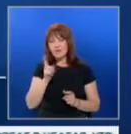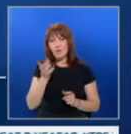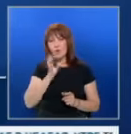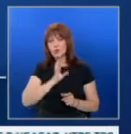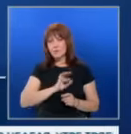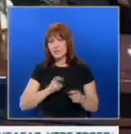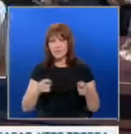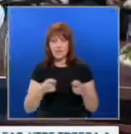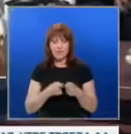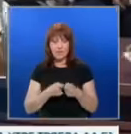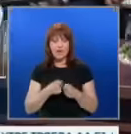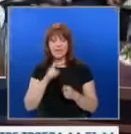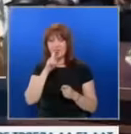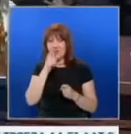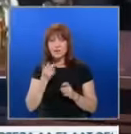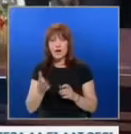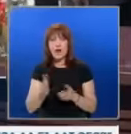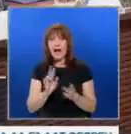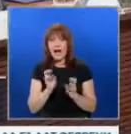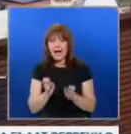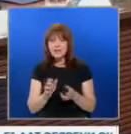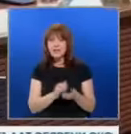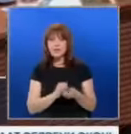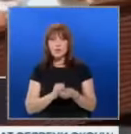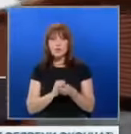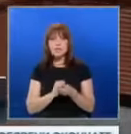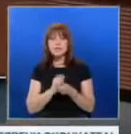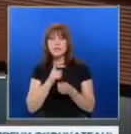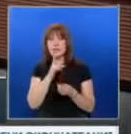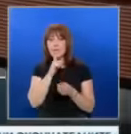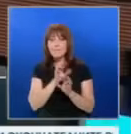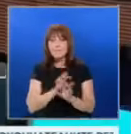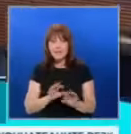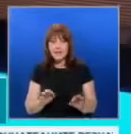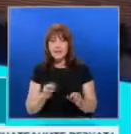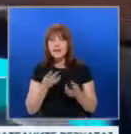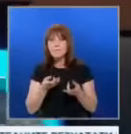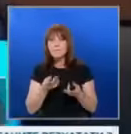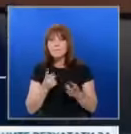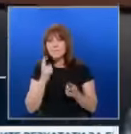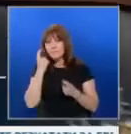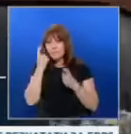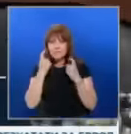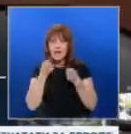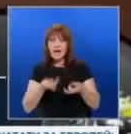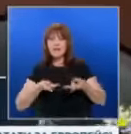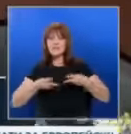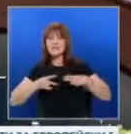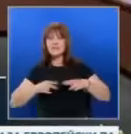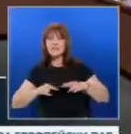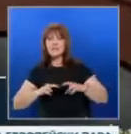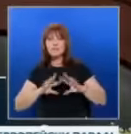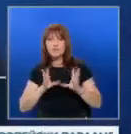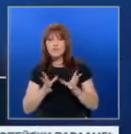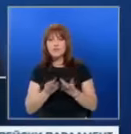войната, а най-важно е как ще се организира мира. Обсъдихме как да се възстанови всичко, което е нанесено като поражение от